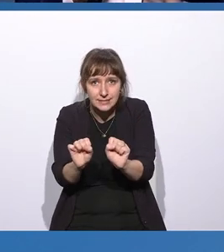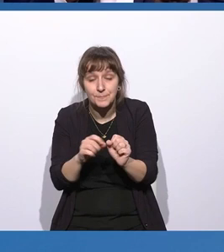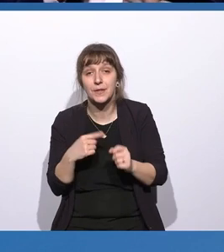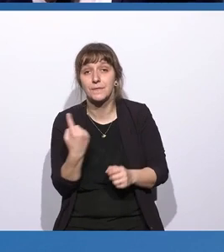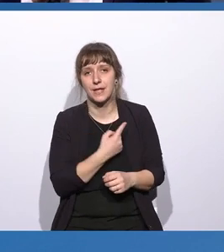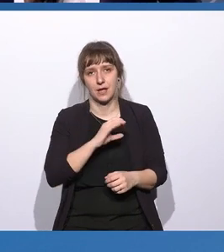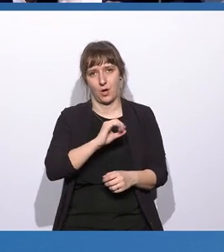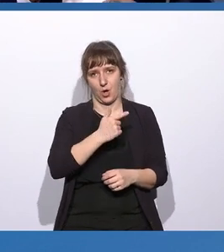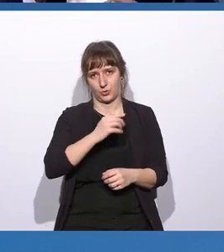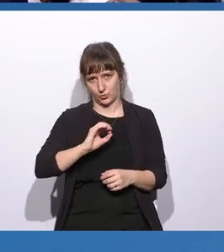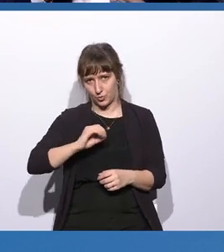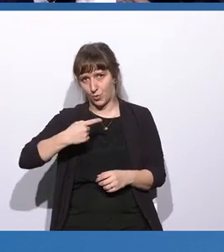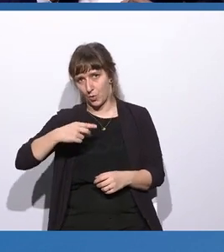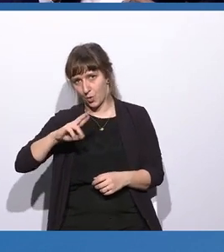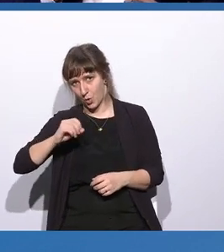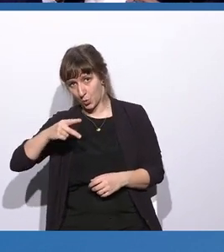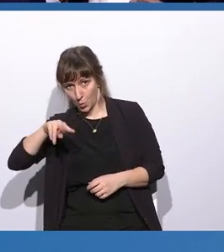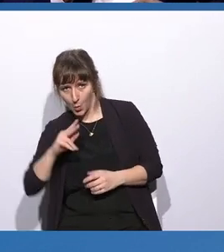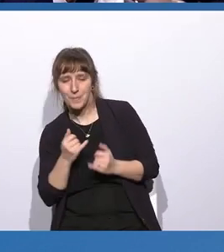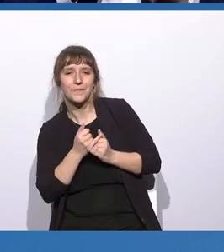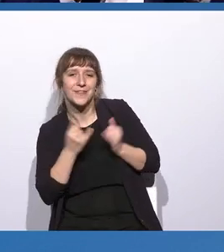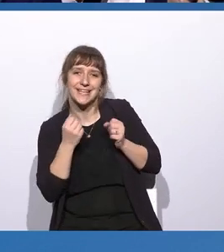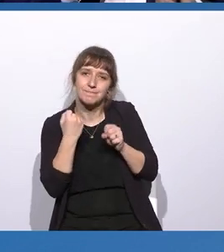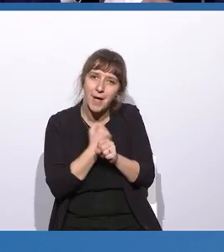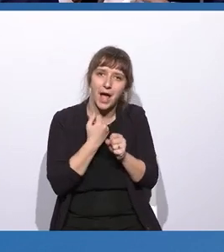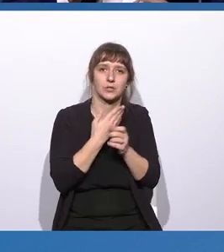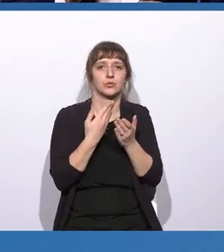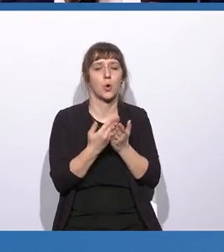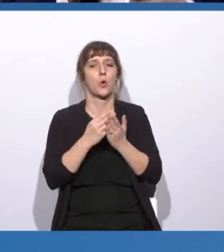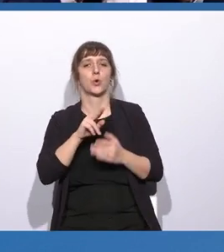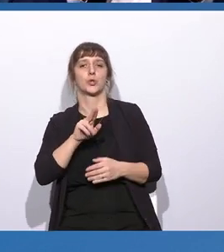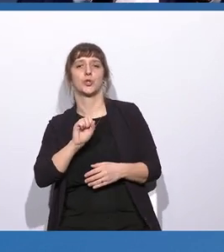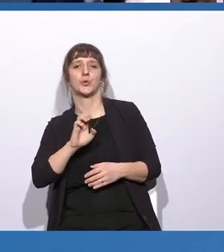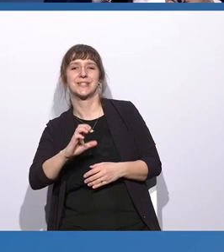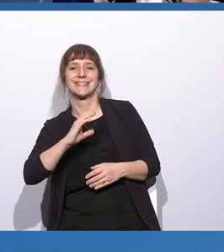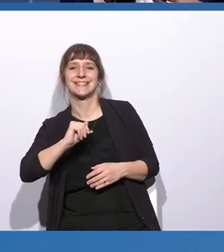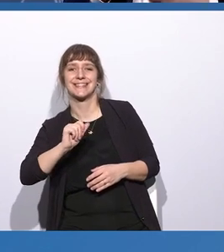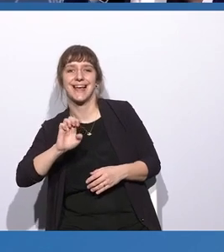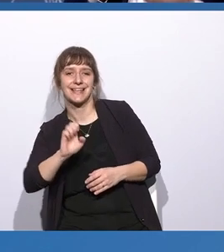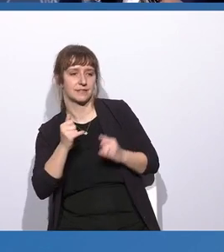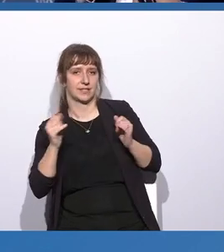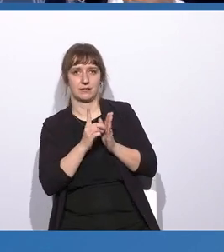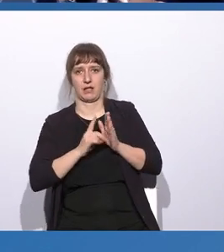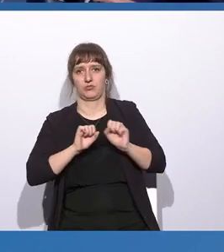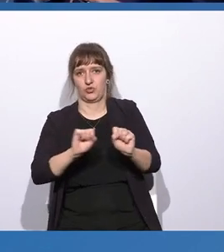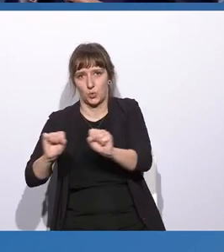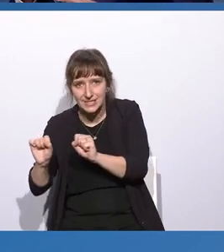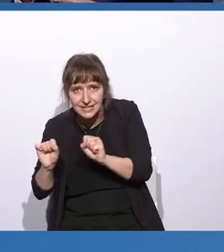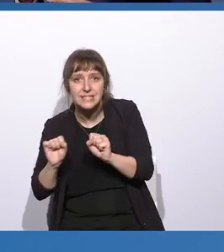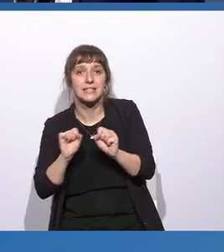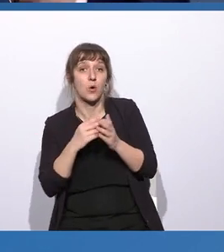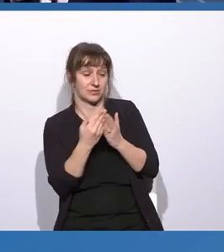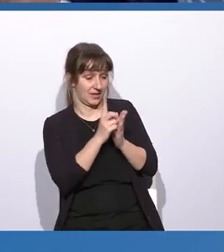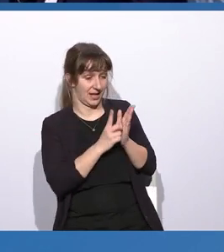Otto Group als einen Use Case machen, wie solche Daten geschützt werden können und wie wir auf Basis sehr gut geschützter Daten dann auch Use Cases